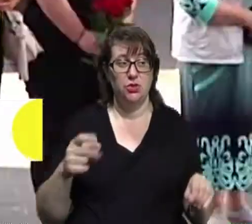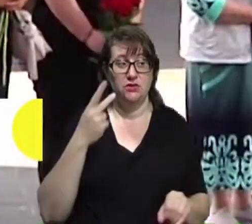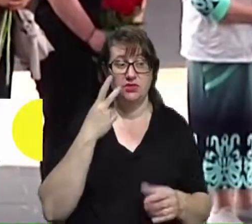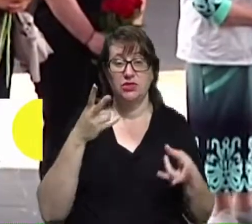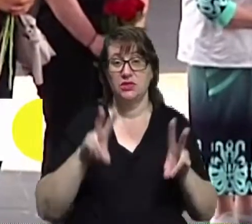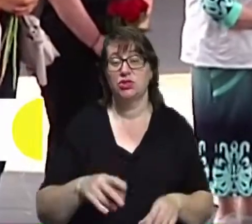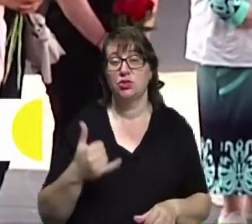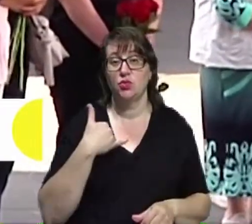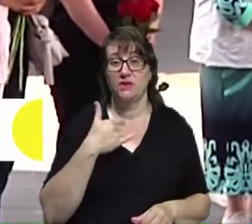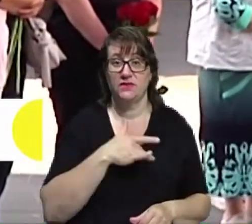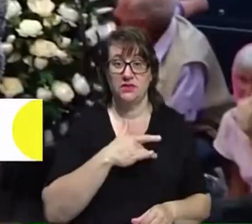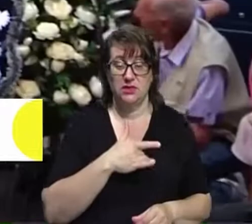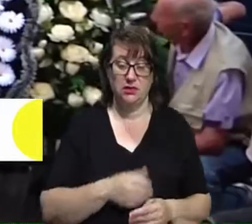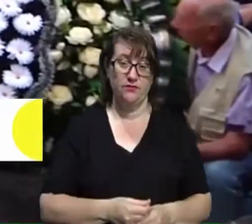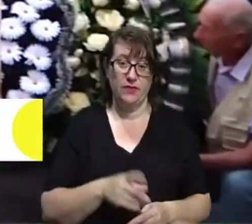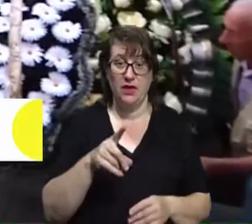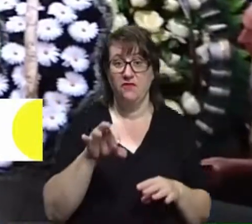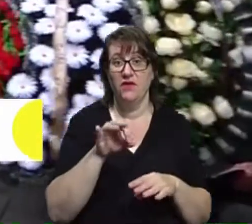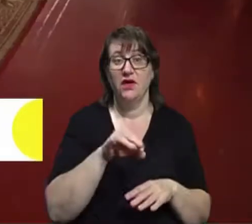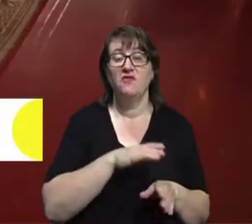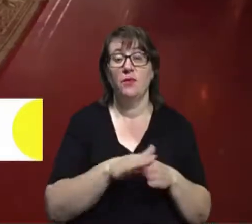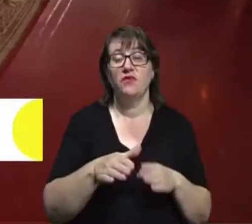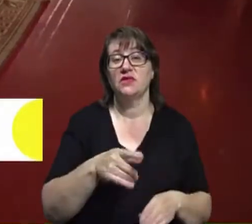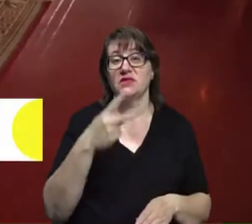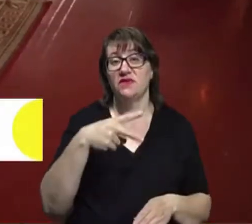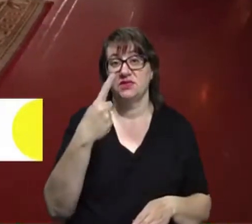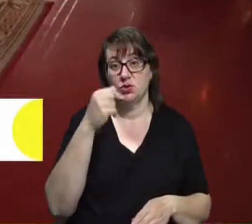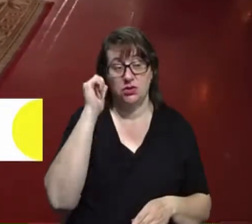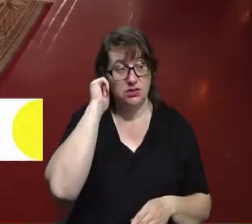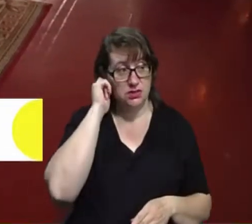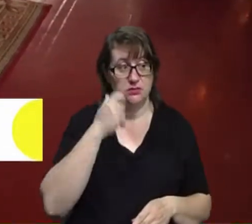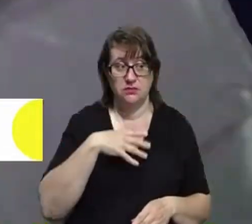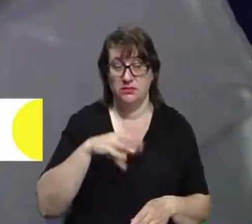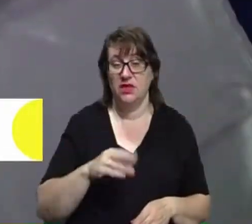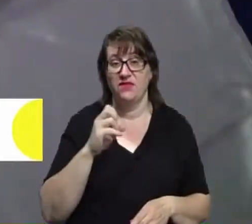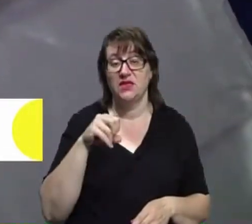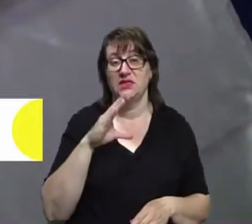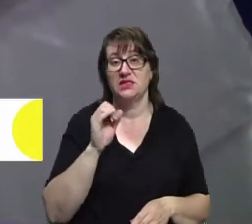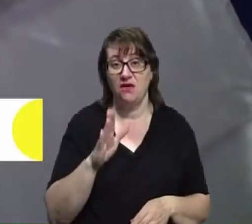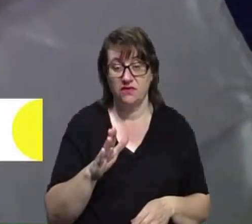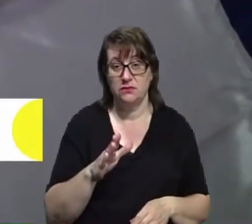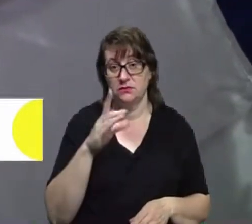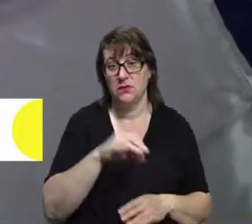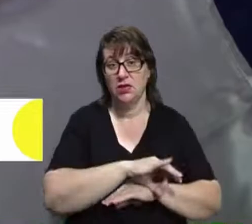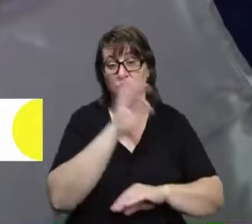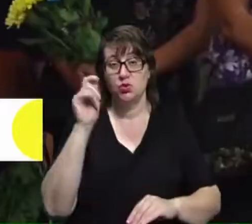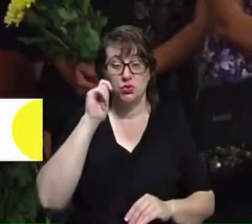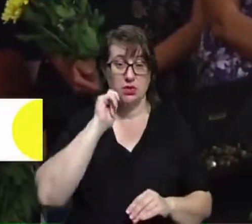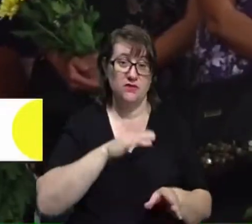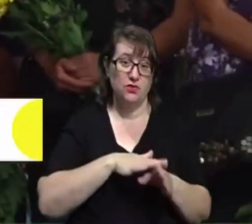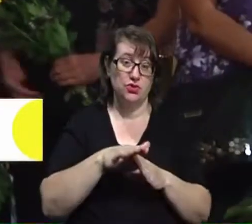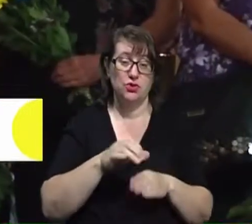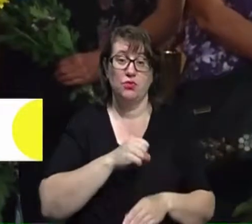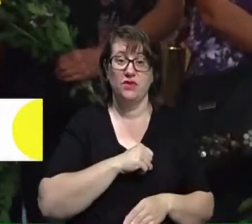серцях». Чоловіку виповнилися 21 рік. Загинул Владислав Кірпіченко на Сході України, виконуючи бойове